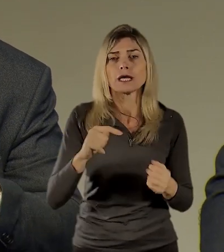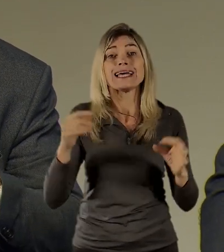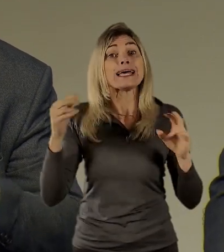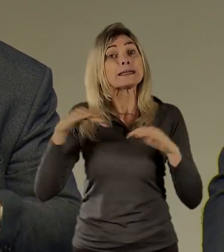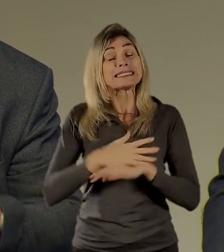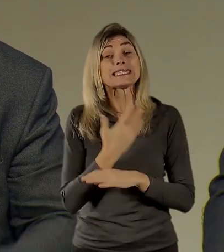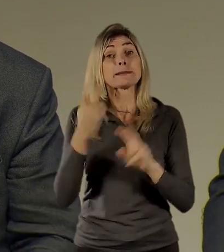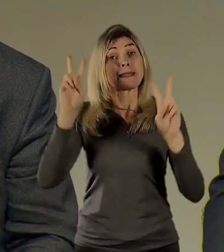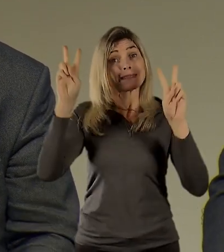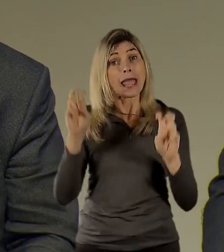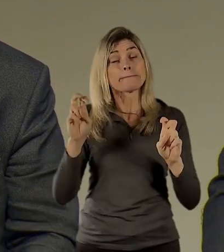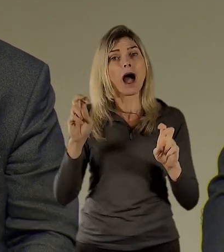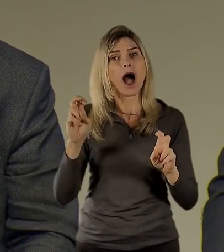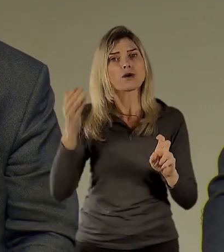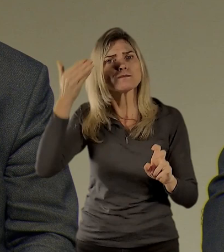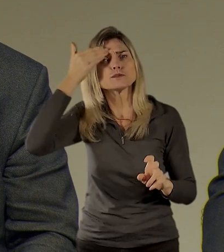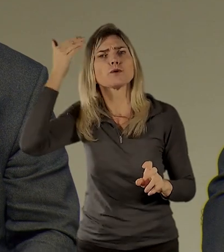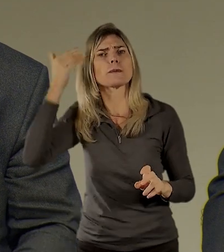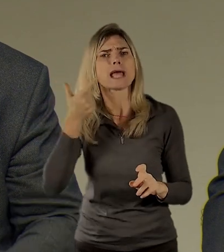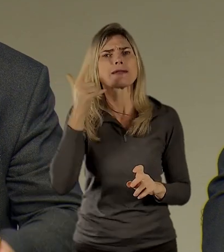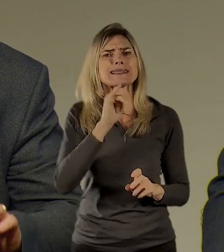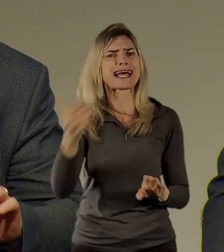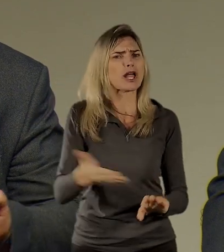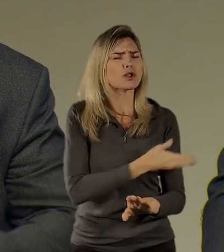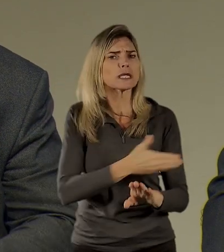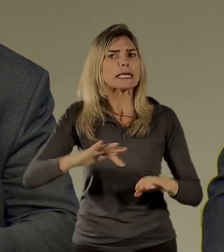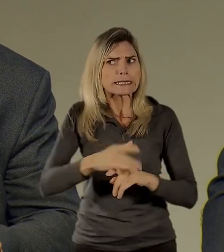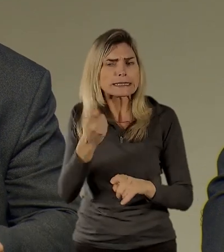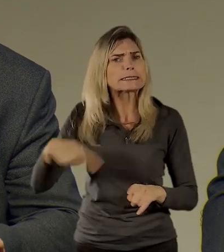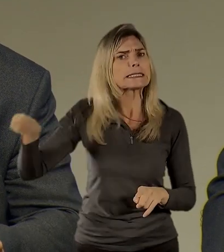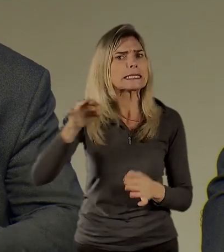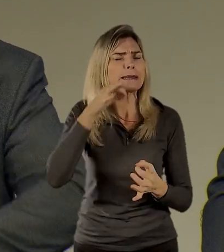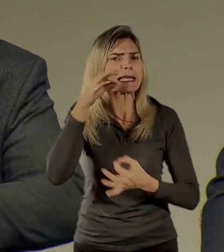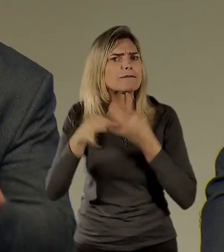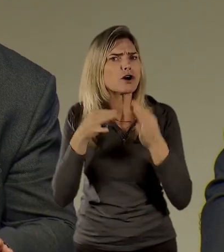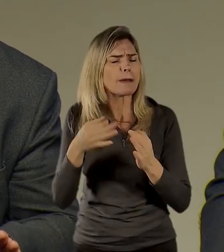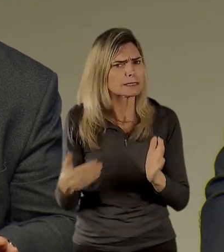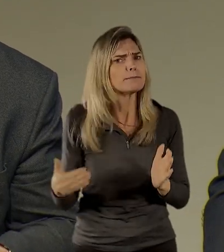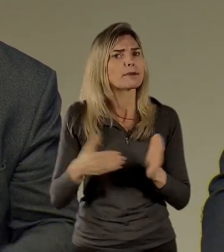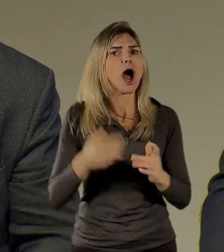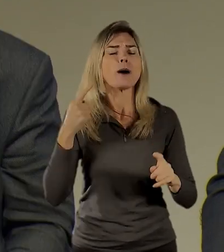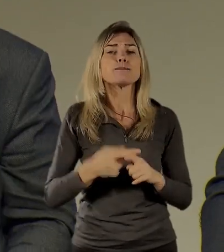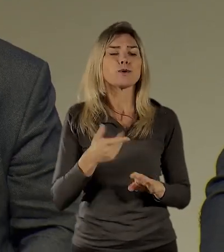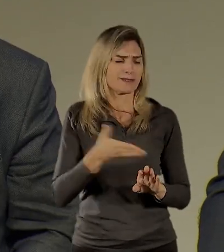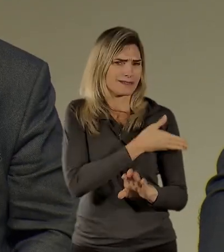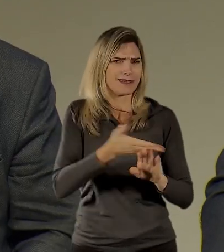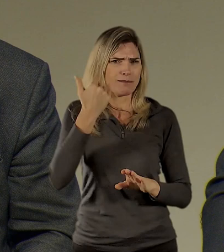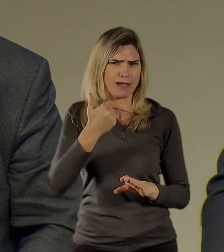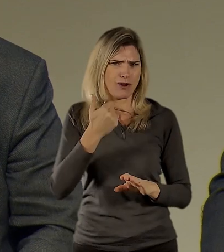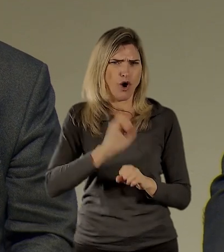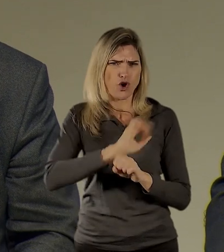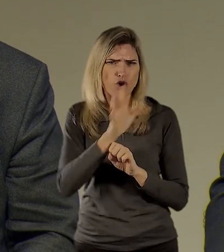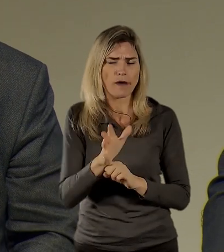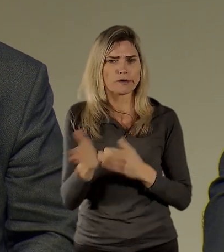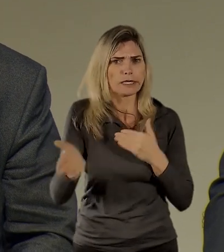řekl, že začíná být docela i hlad po tom půstu covidovém. Samozřejmě řada lidí si odvykla někam chodit,